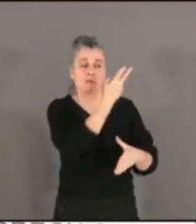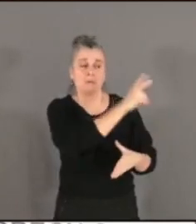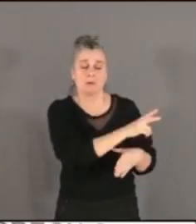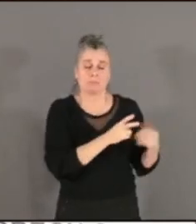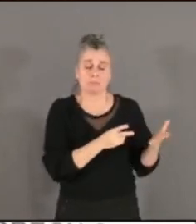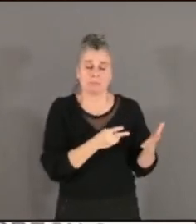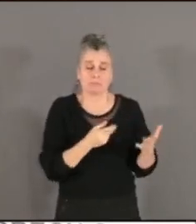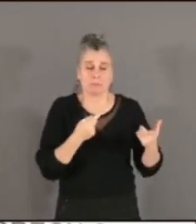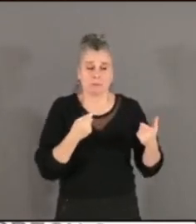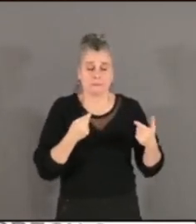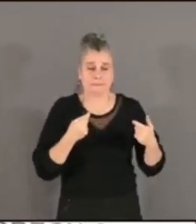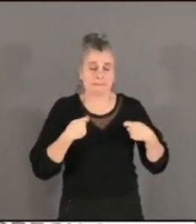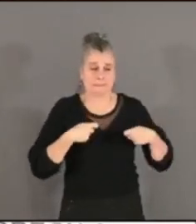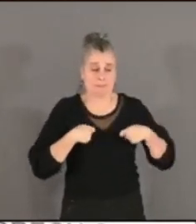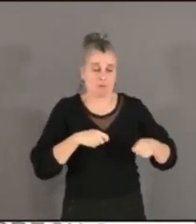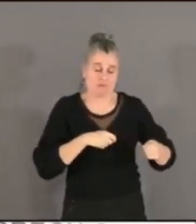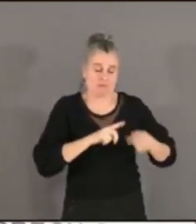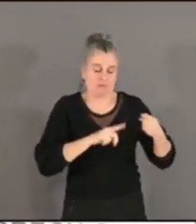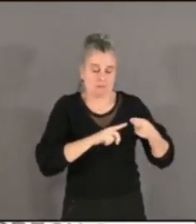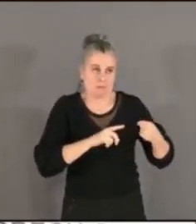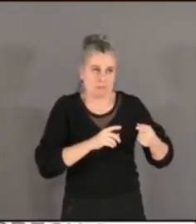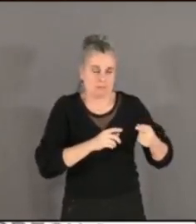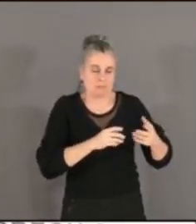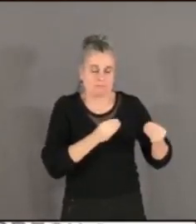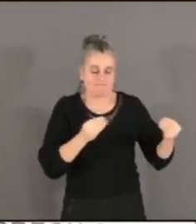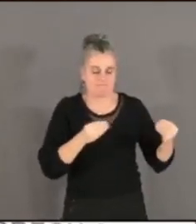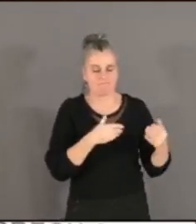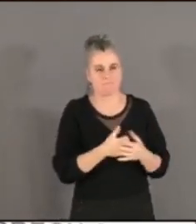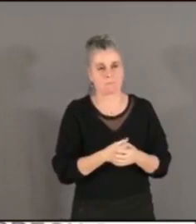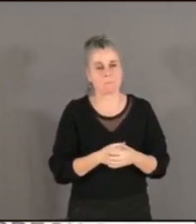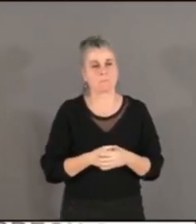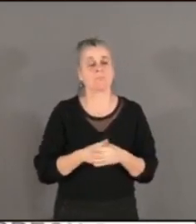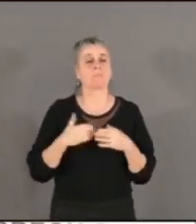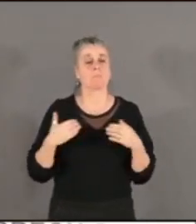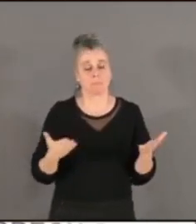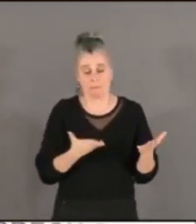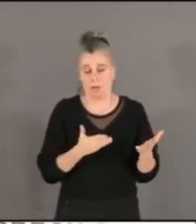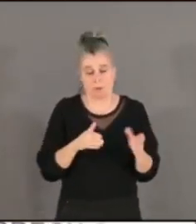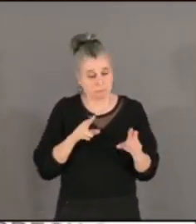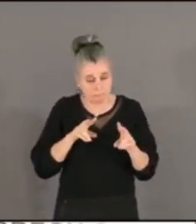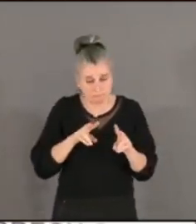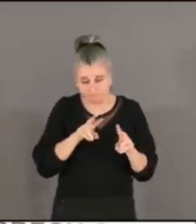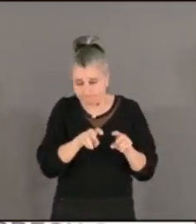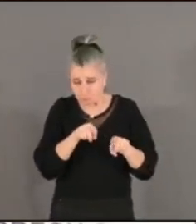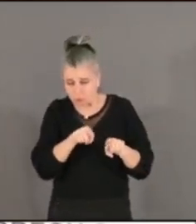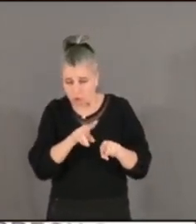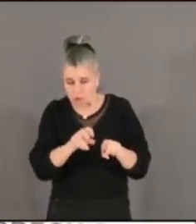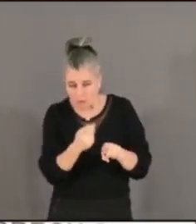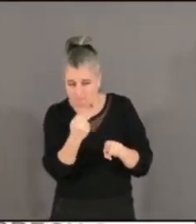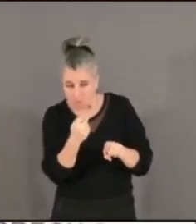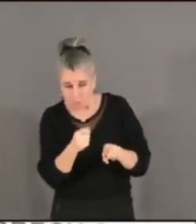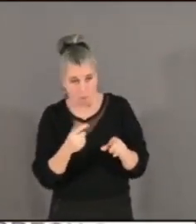'ailleurs. La majorité municipale se targue de se doter d'une mission de recherche, de financement partenario qui montera en